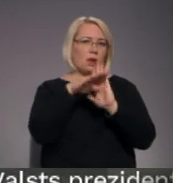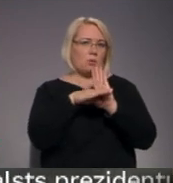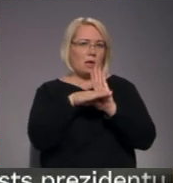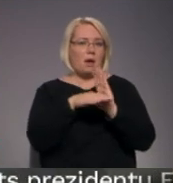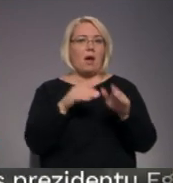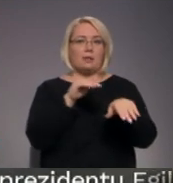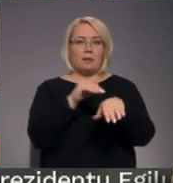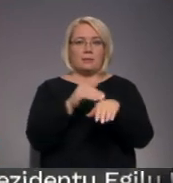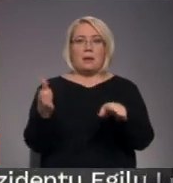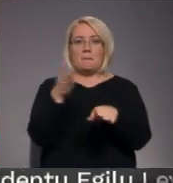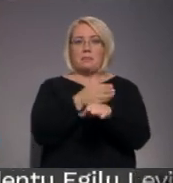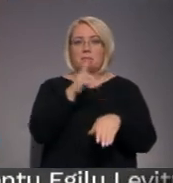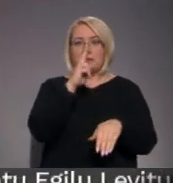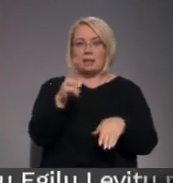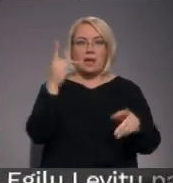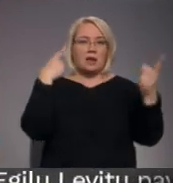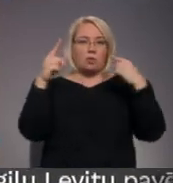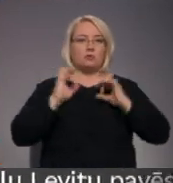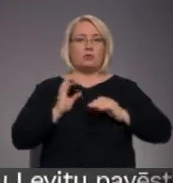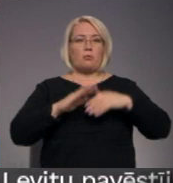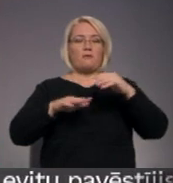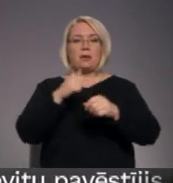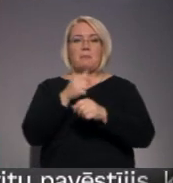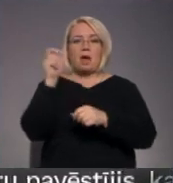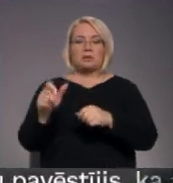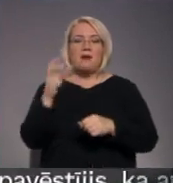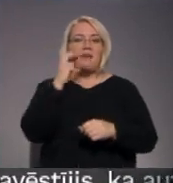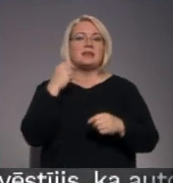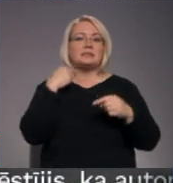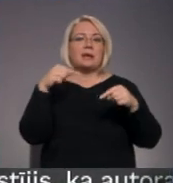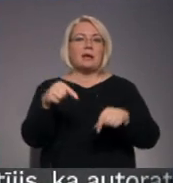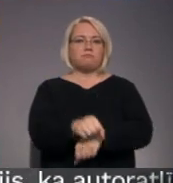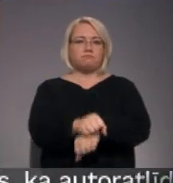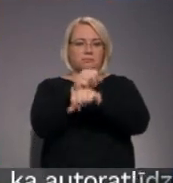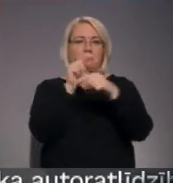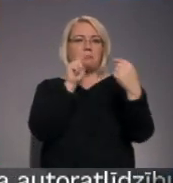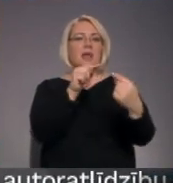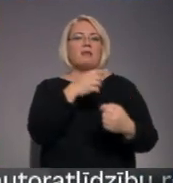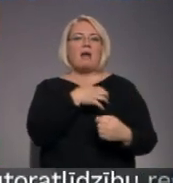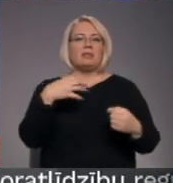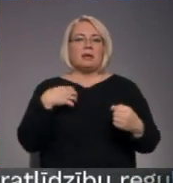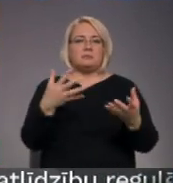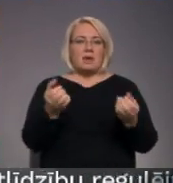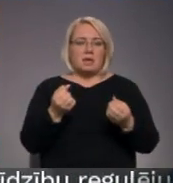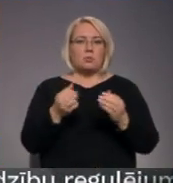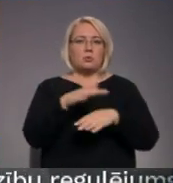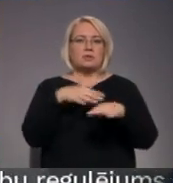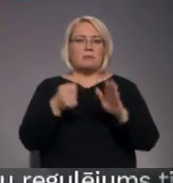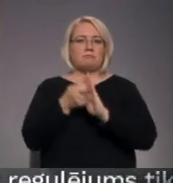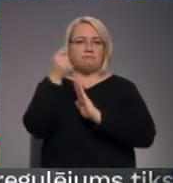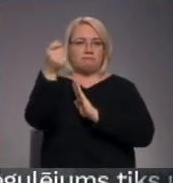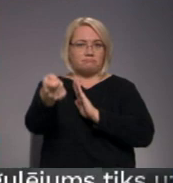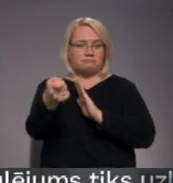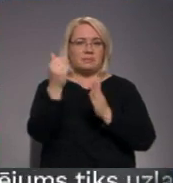pirms nedēļas radošo profesiju pārstāvju Vecrīgā protestē pret valdības pieņemto un saimā iesniegto rīkojumu. Tas paredzētu